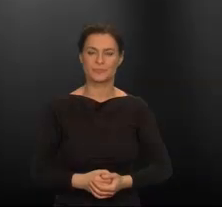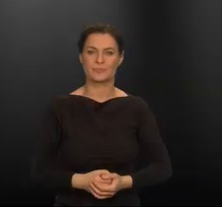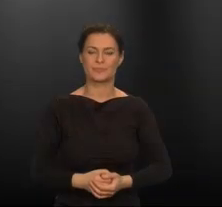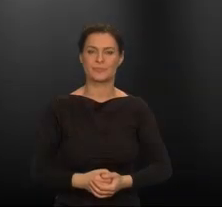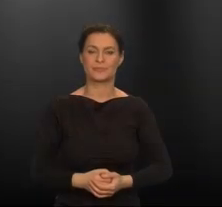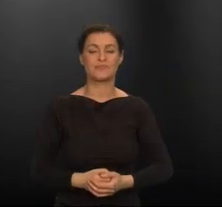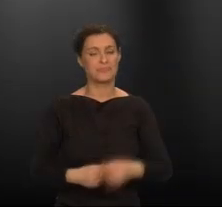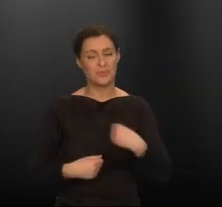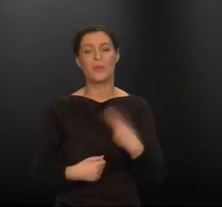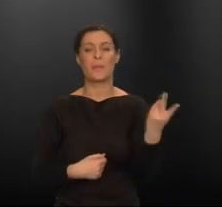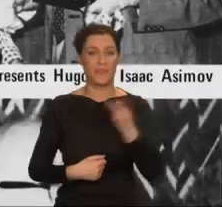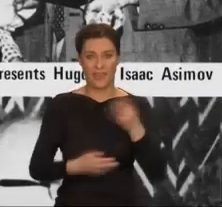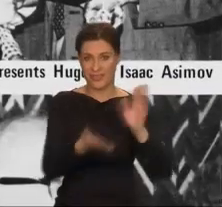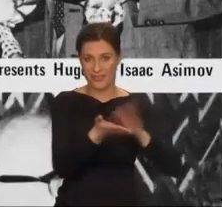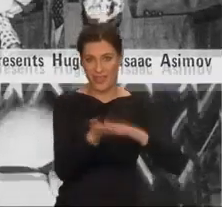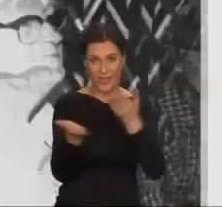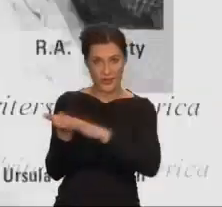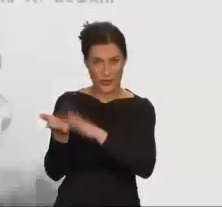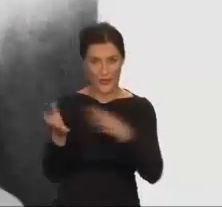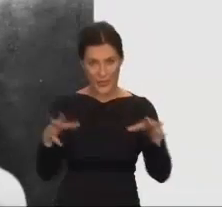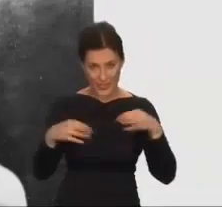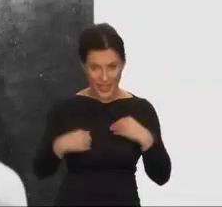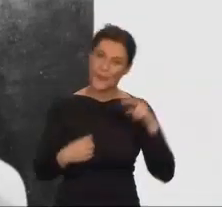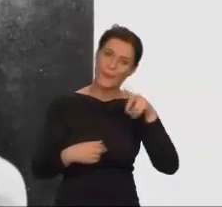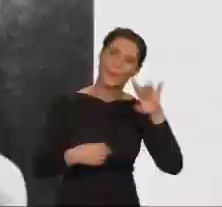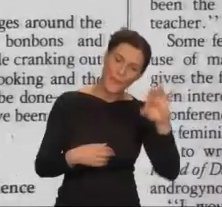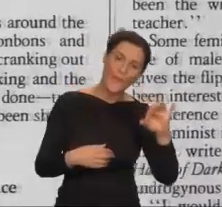Zdobyłam obie nagrody i zyskałam sporo uwagi.